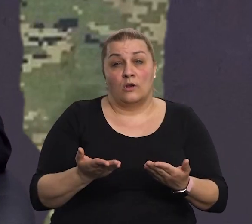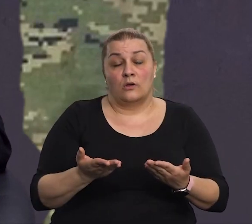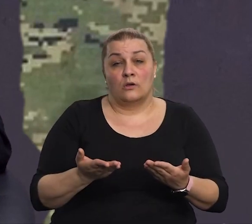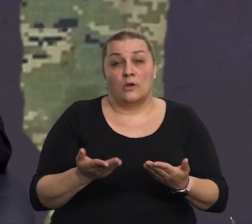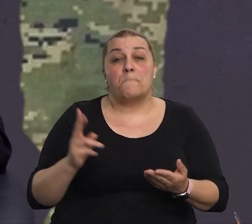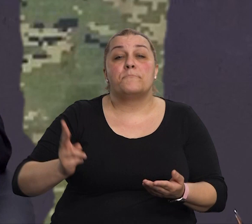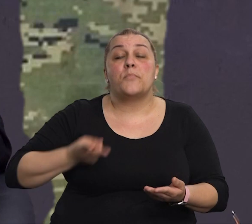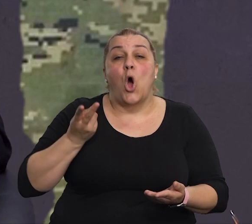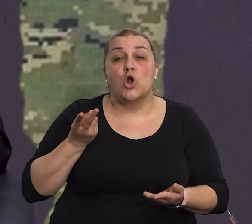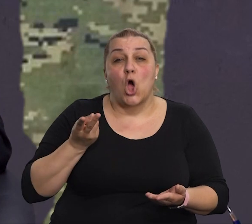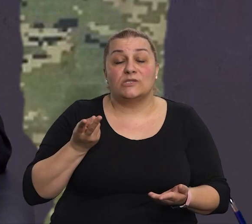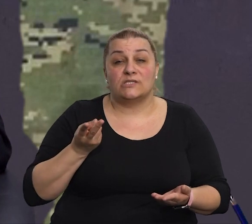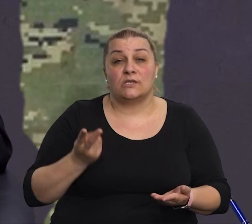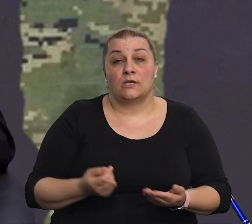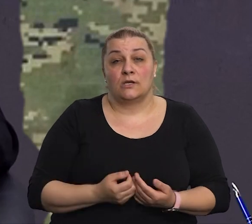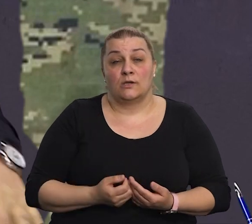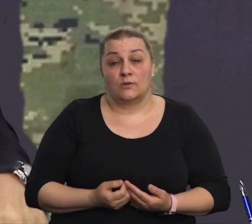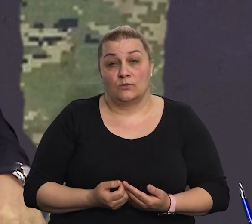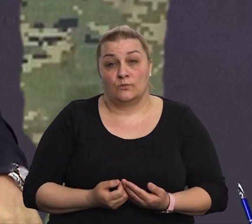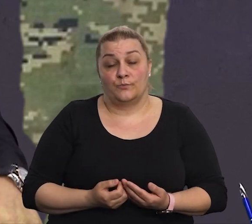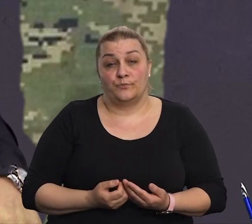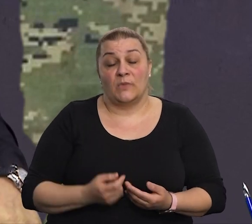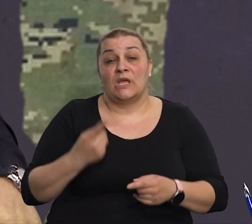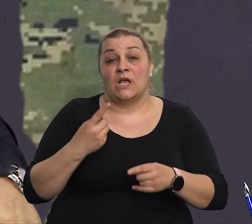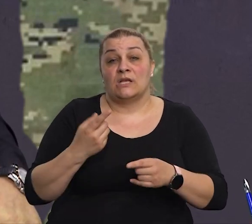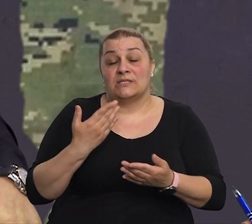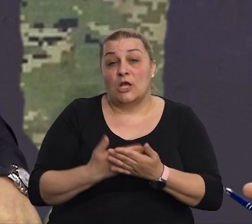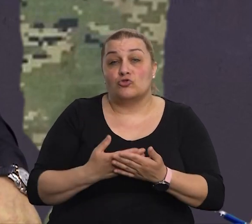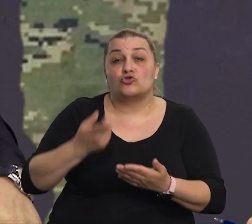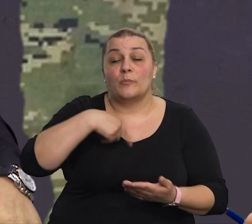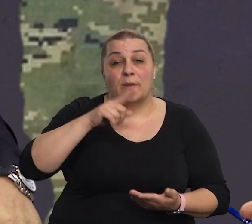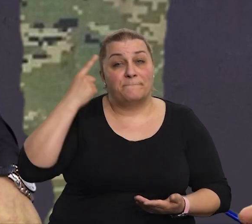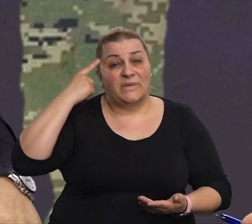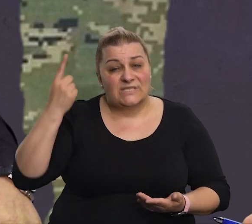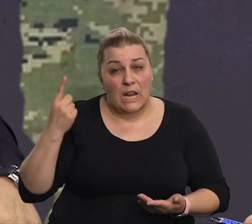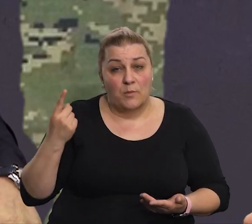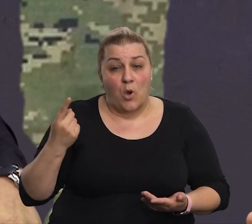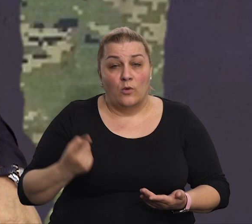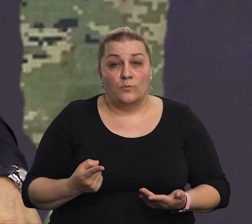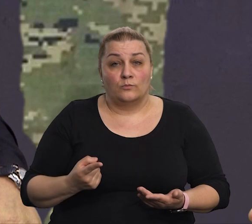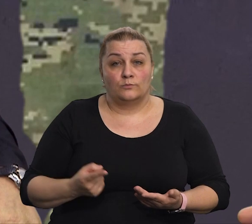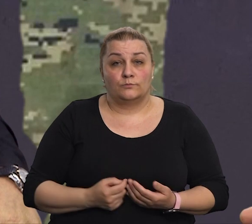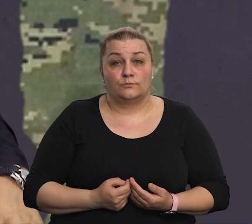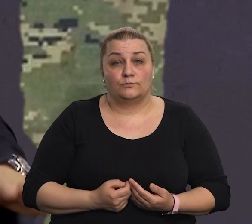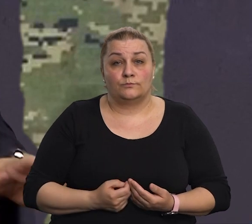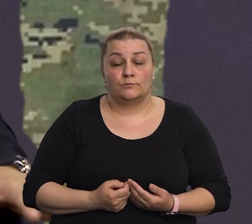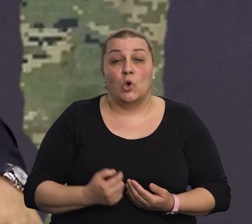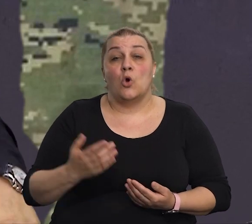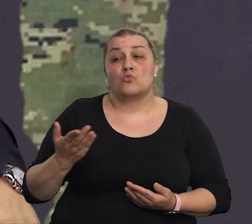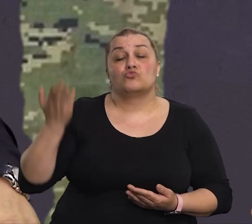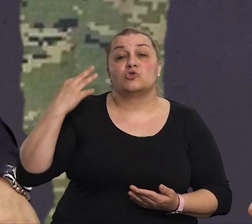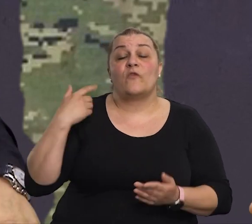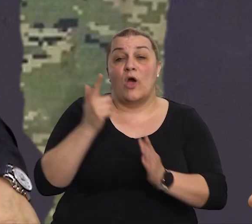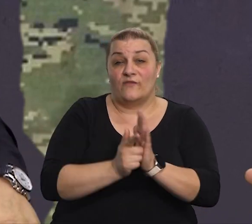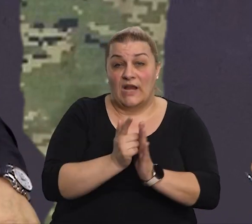sa ponosom, jer mislimo da nije biti, mi smo u svoje vrijeme